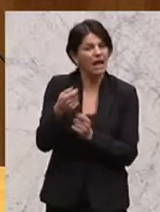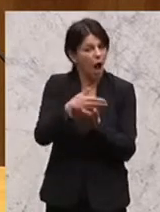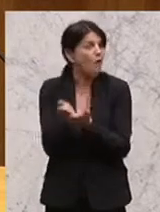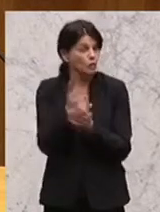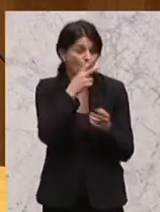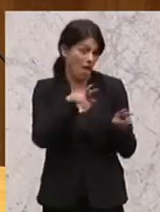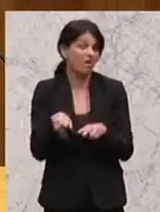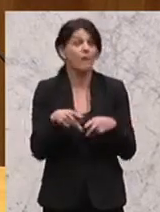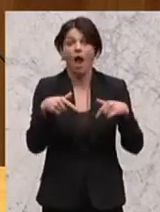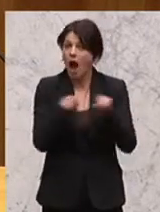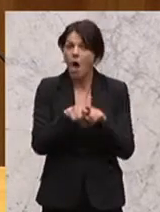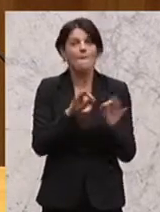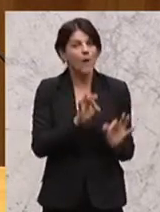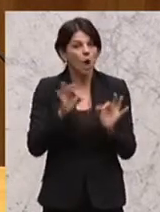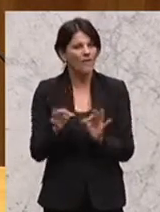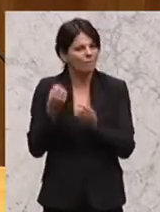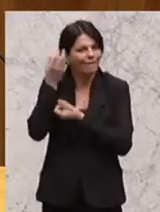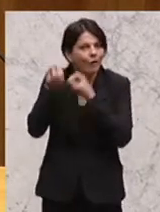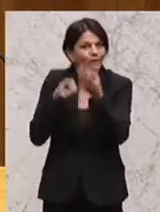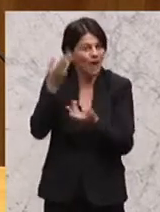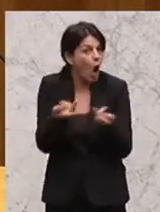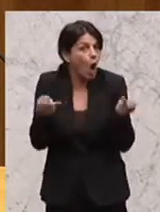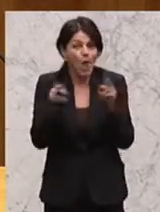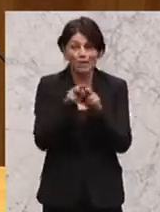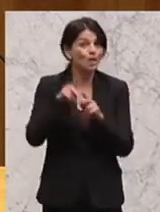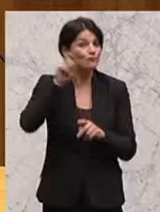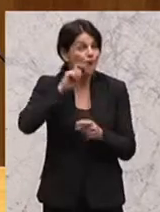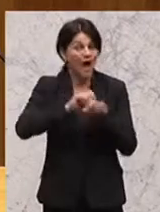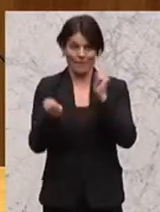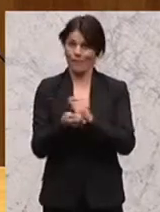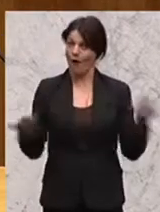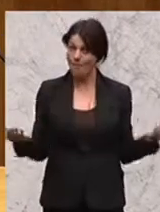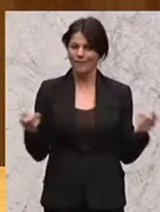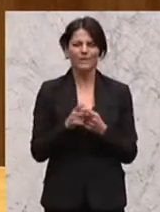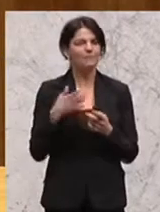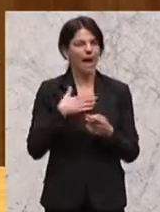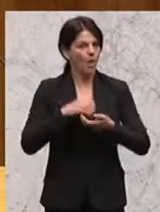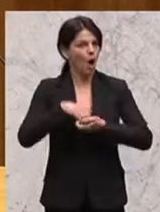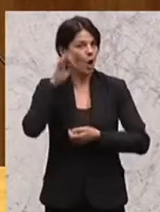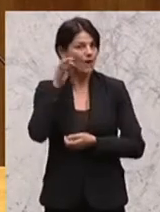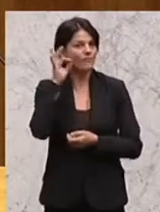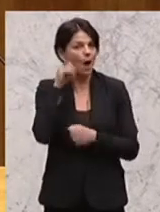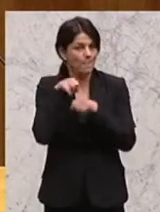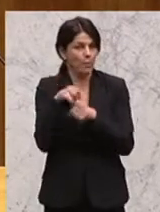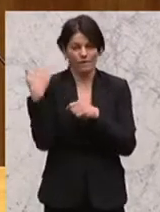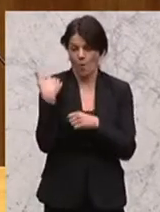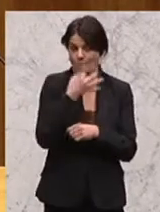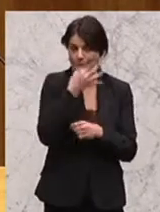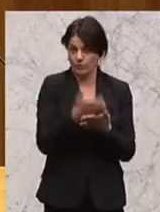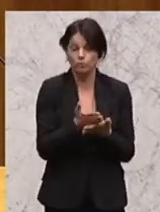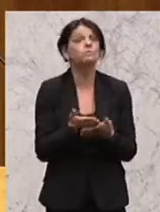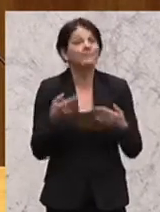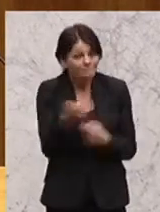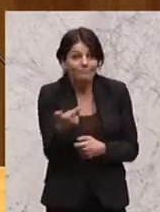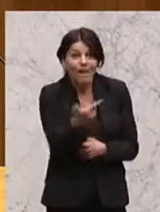auch eine moderne und innovative ökologische Steuerreform, wie es meine Kollegin Christiane Brunner heute vorgestellt hat,